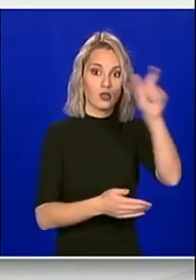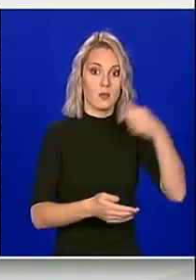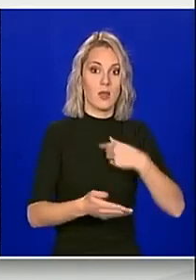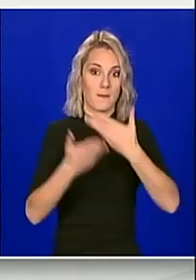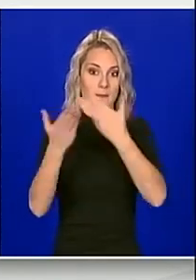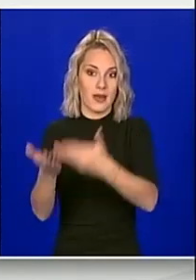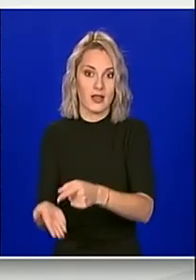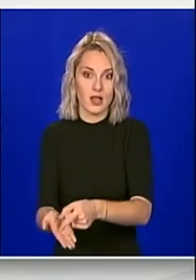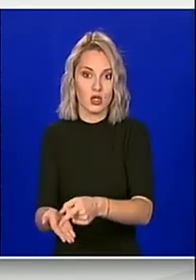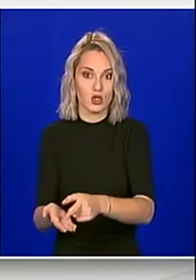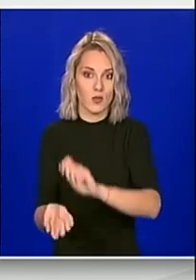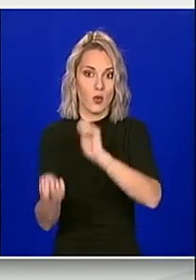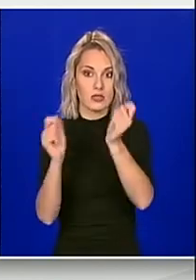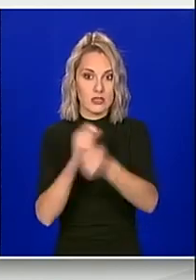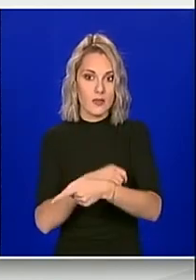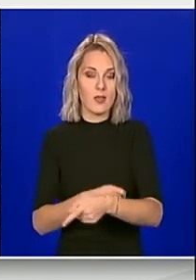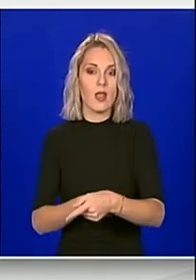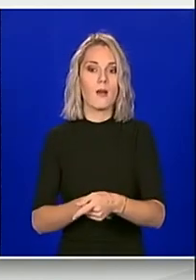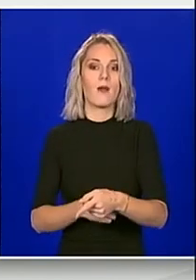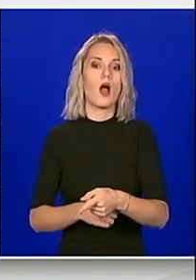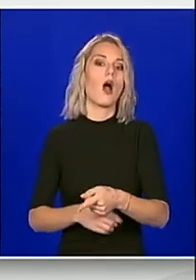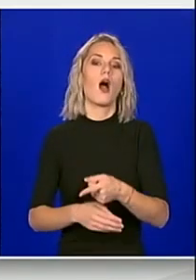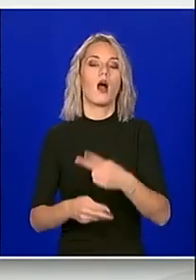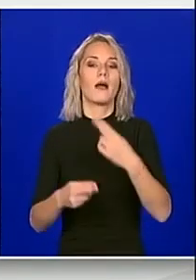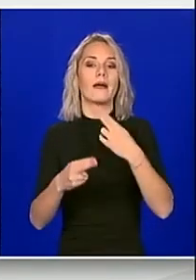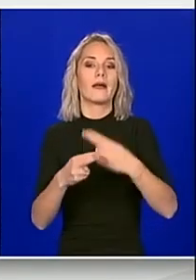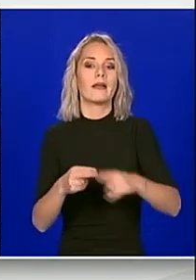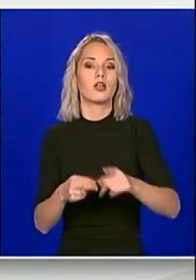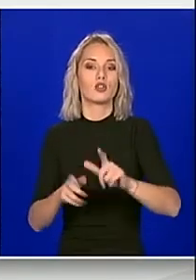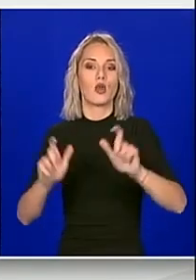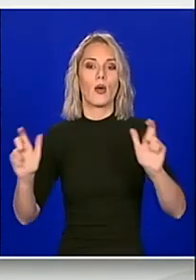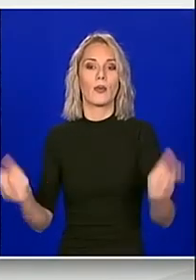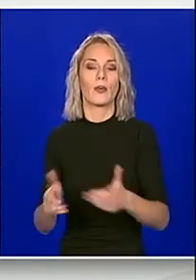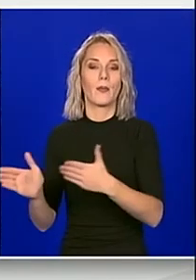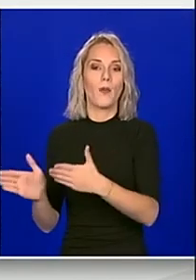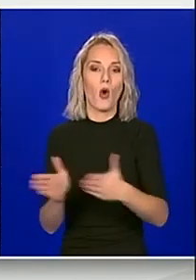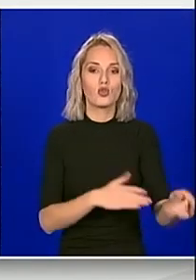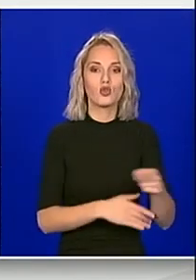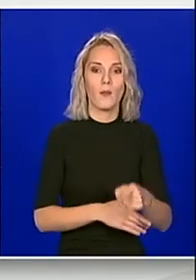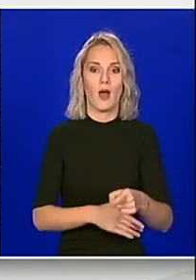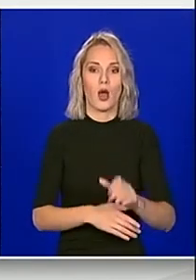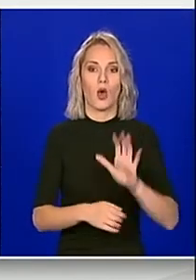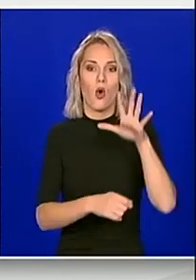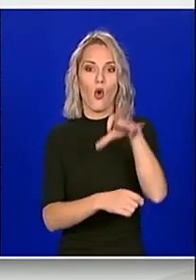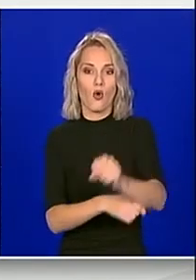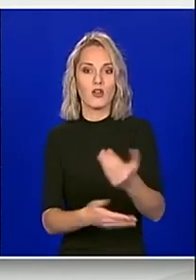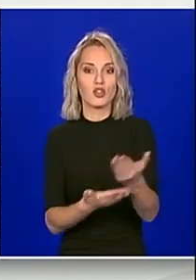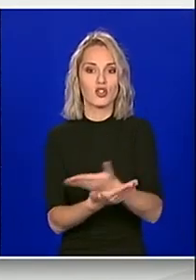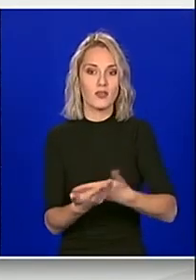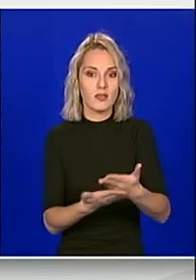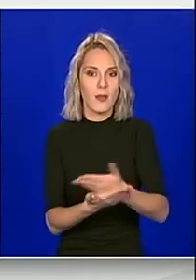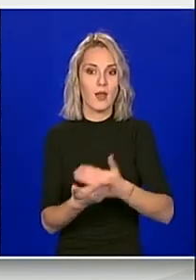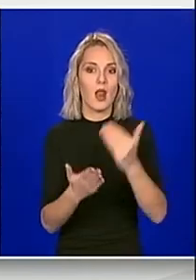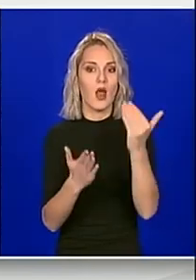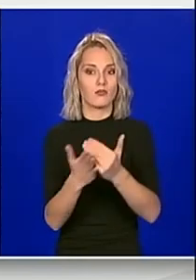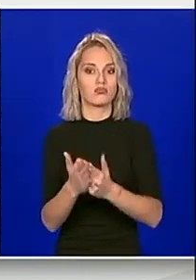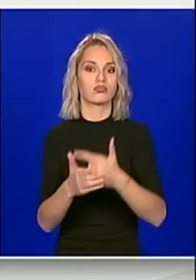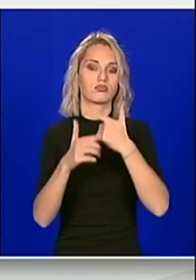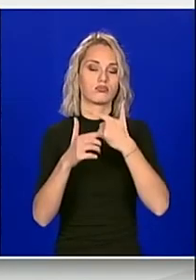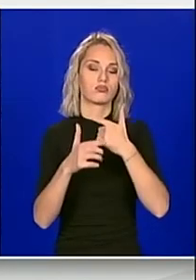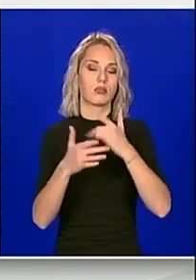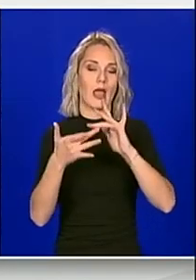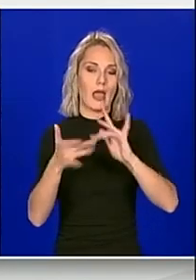izmjenama, radi se o predloženim rješenjima o pokretanju postupka ovrhe na temelju vjerodostojne isprave elektroničkim putem.